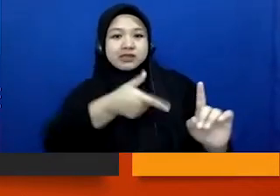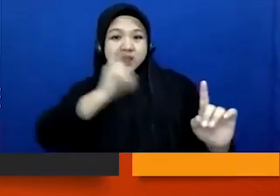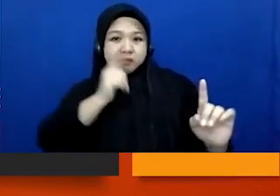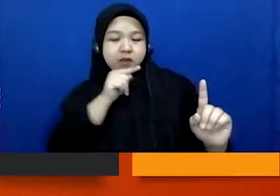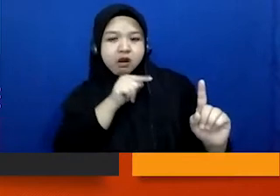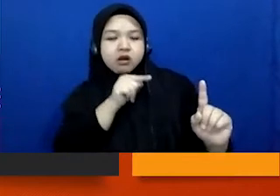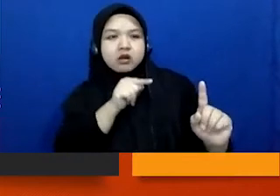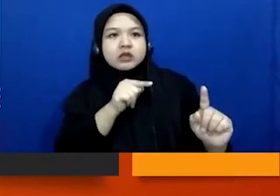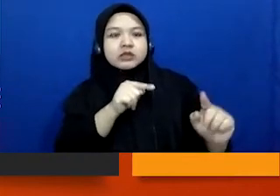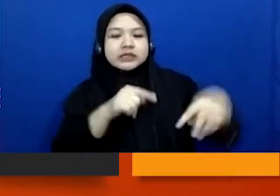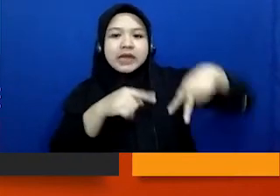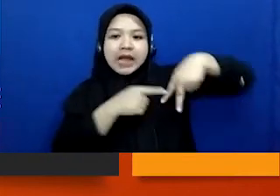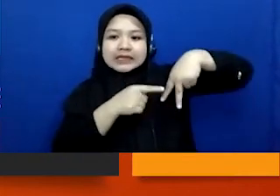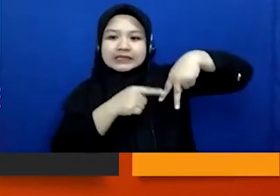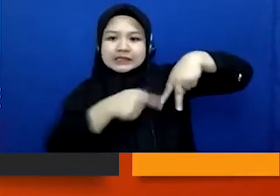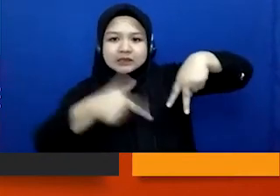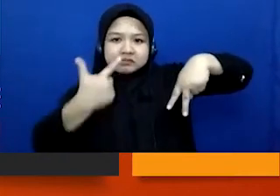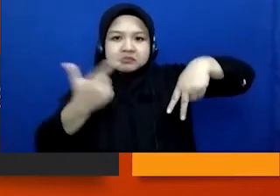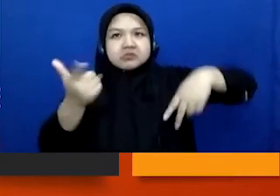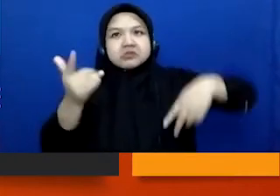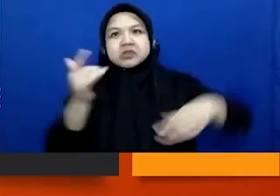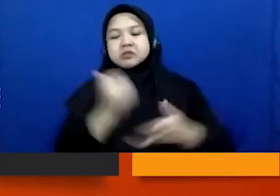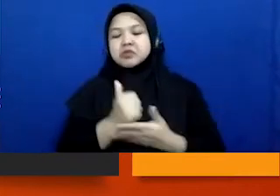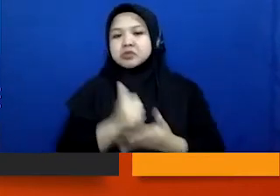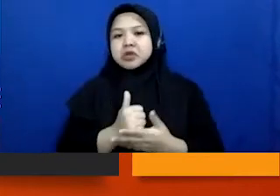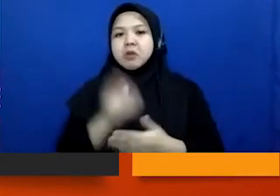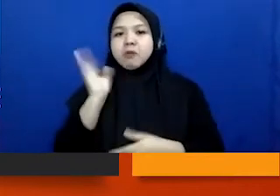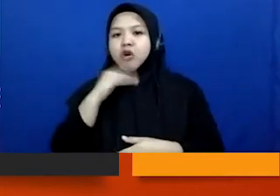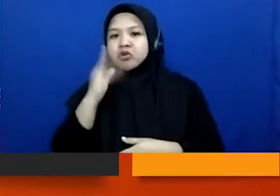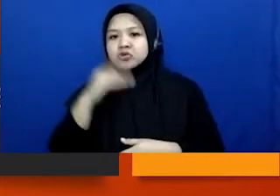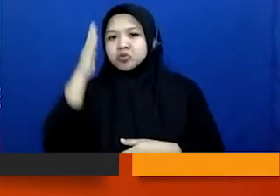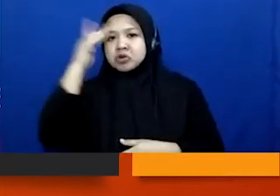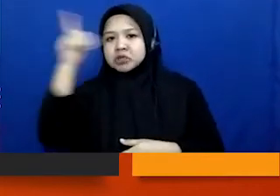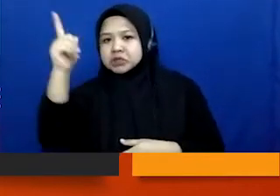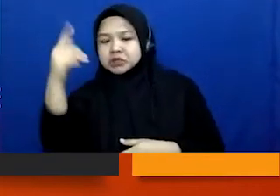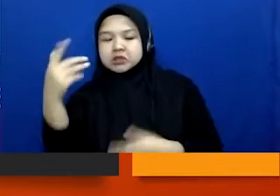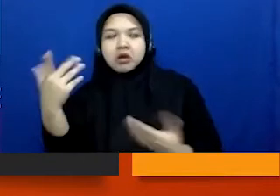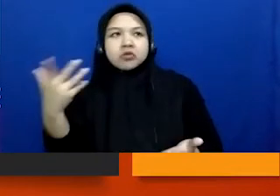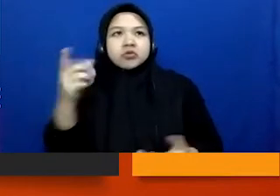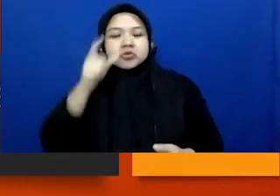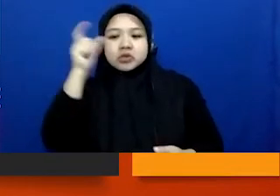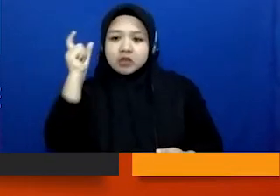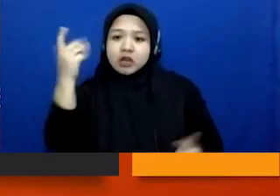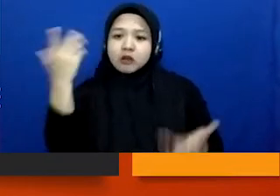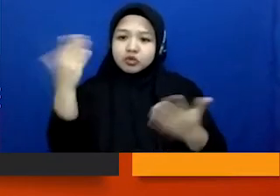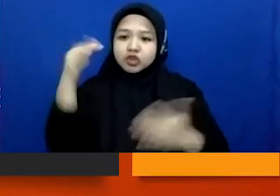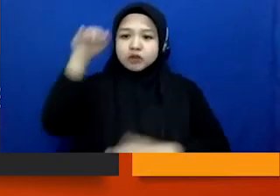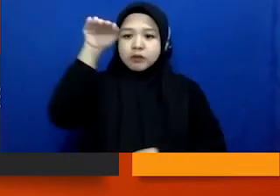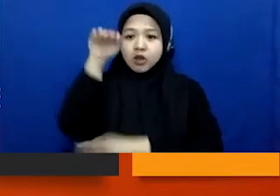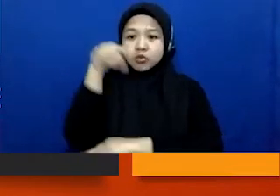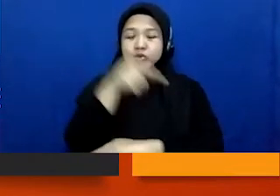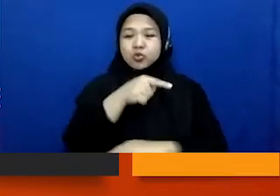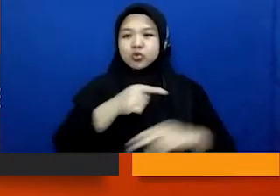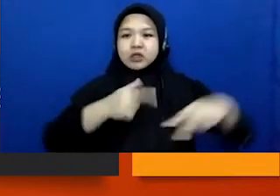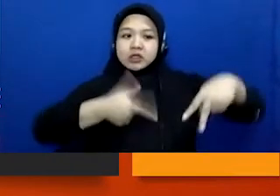nembak di kakinya itu adalah modus polisi sebenarnya. Atau mungkin curiga bahwa pelaku kejahatan yang ditembak